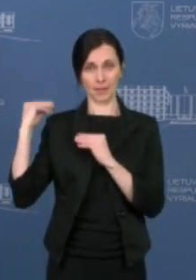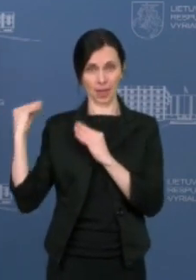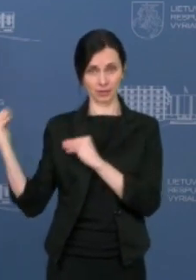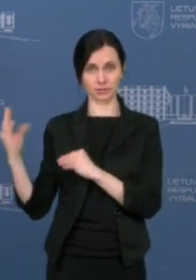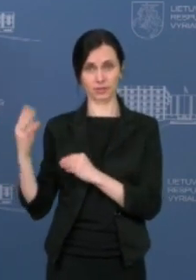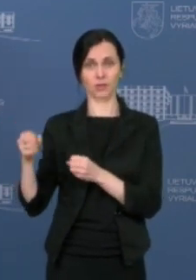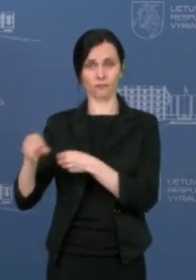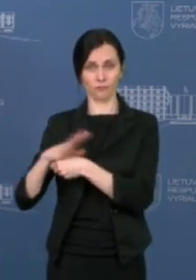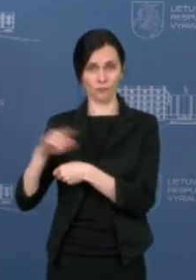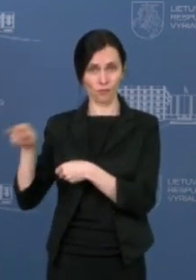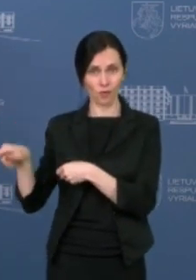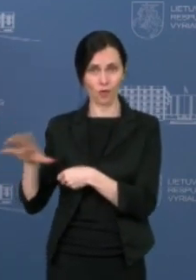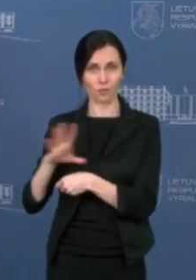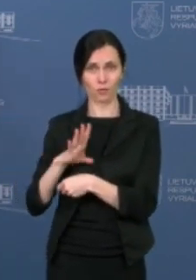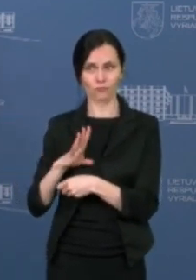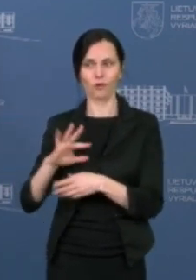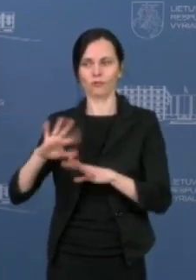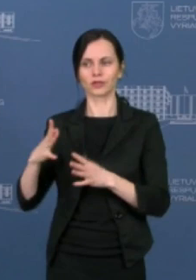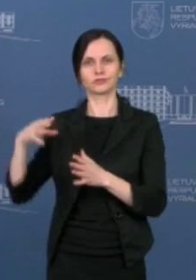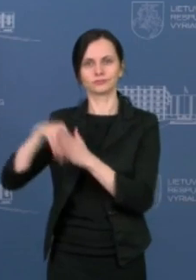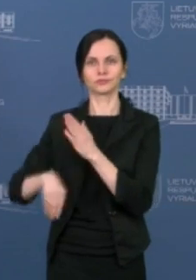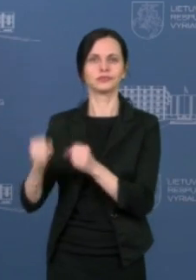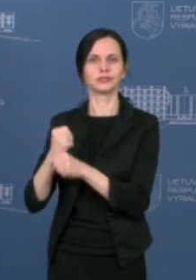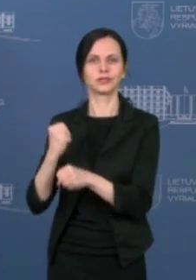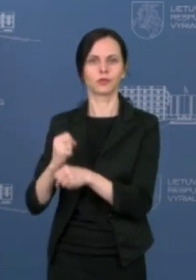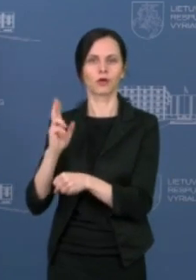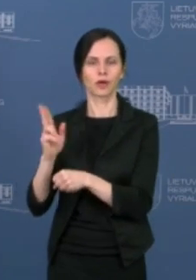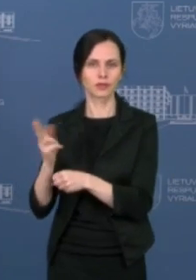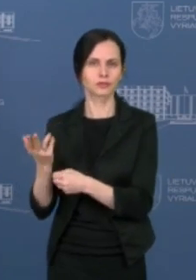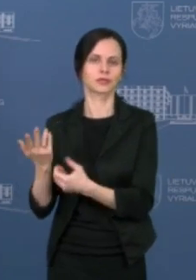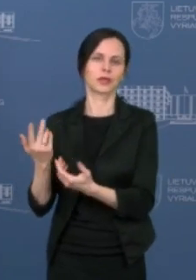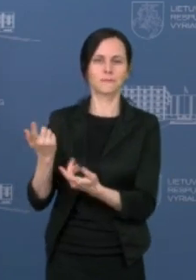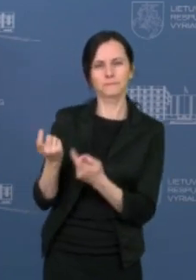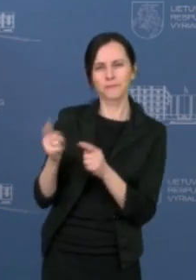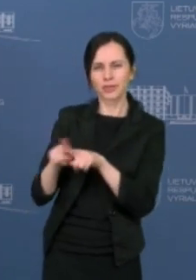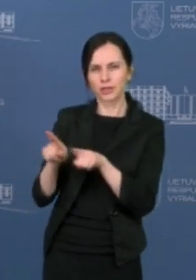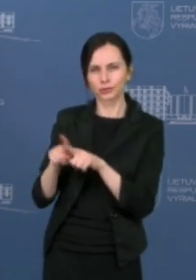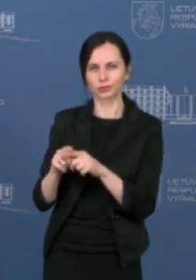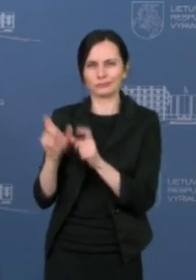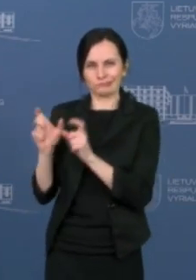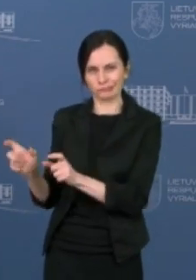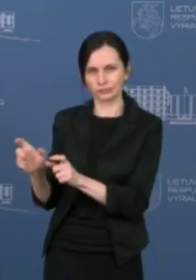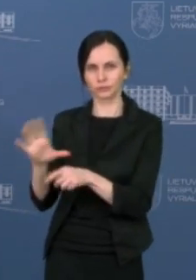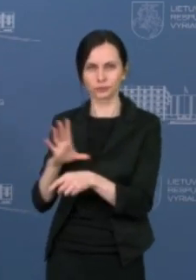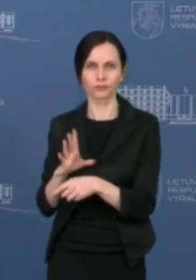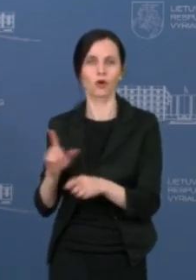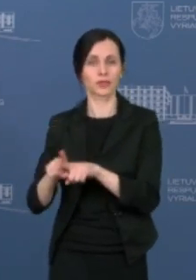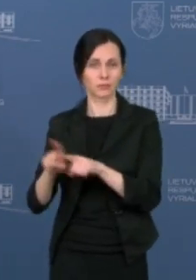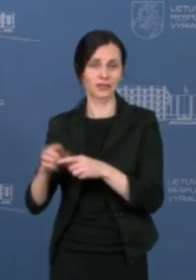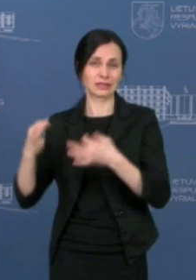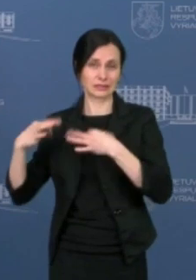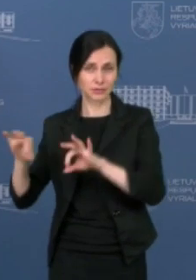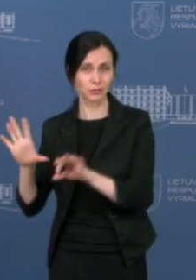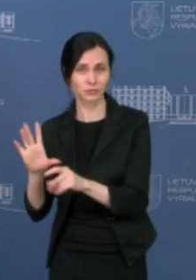daugelis veikiančių asmenų toses rytise turėjo kažkokių panašių suvaržymų arba atlaisvinimų ir